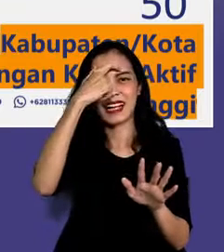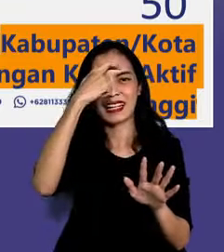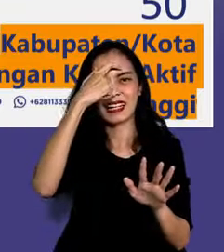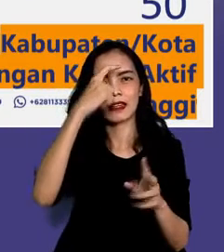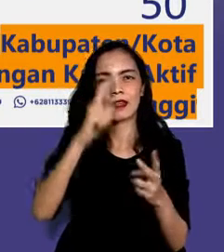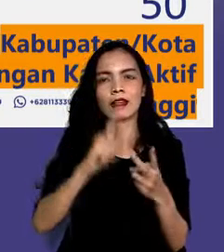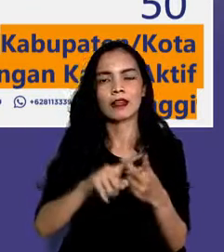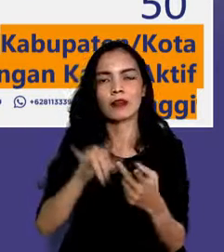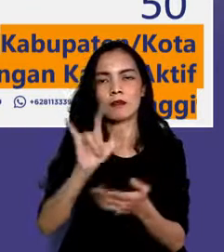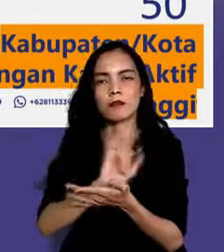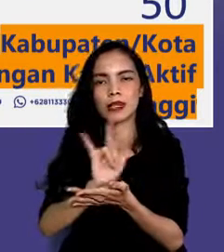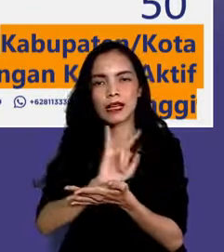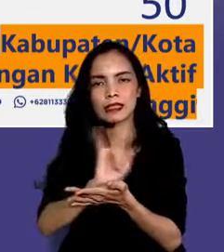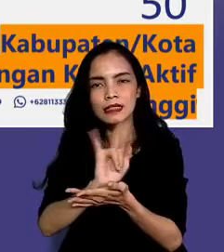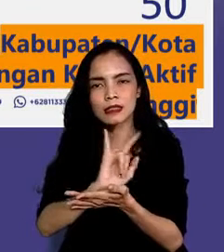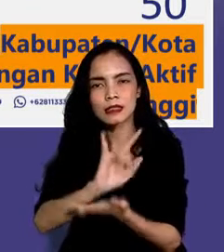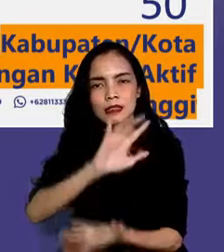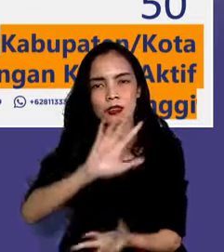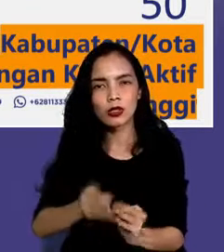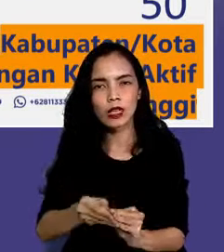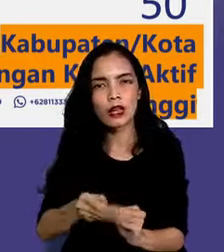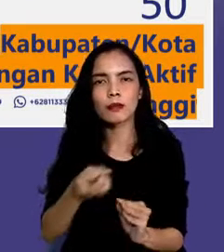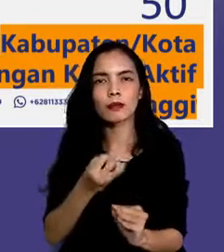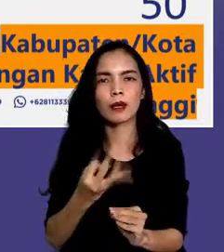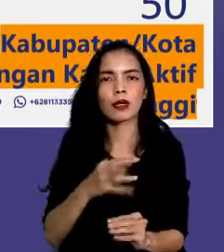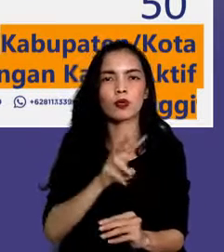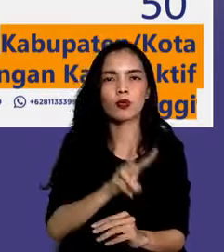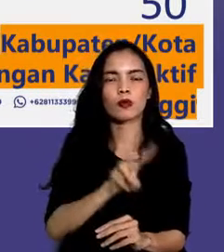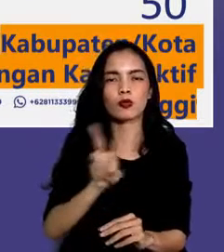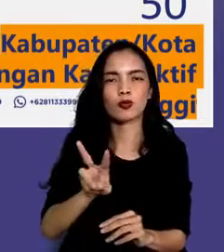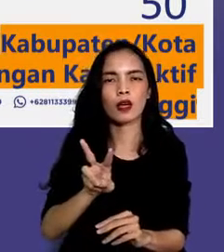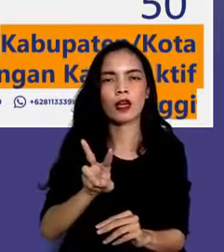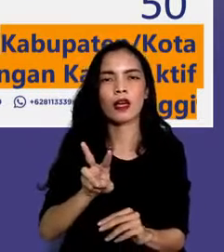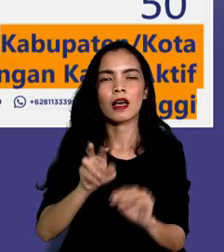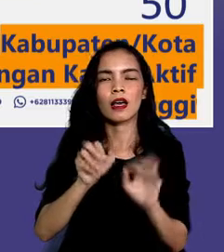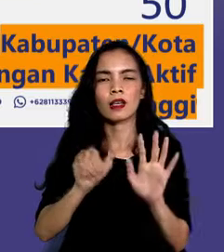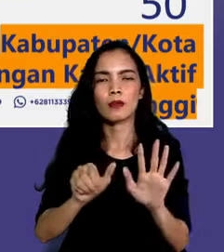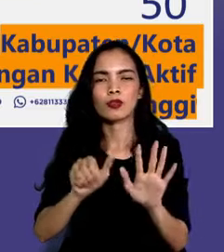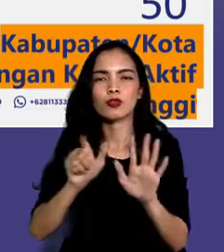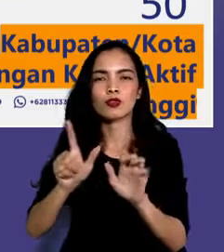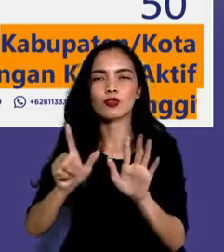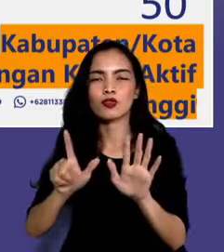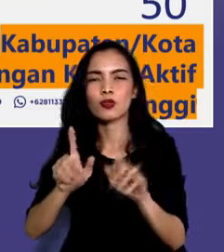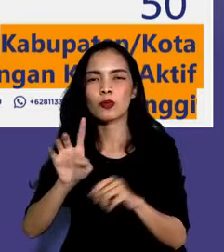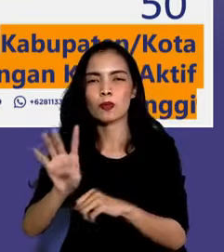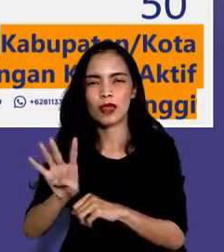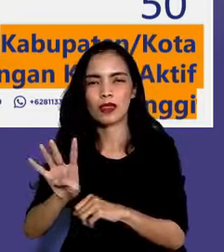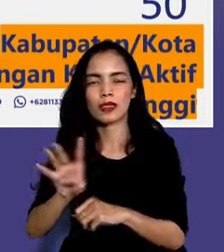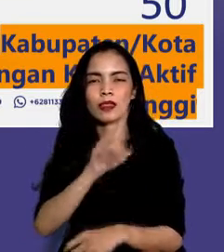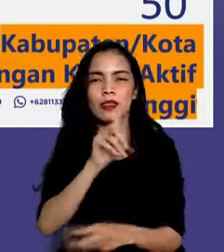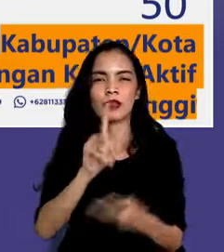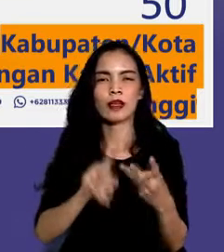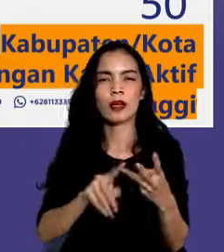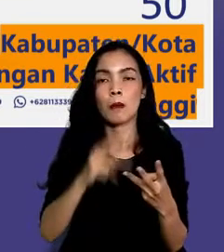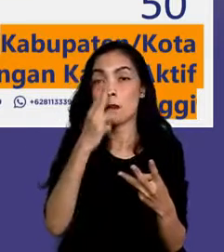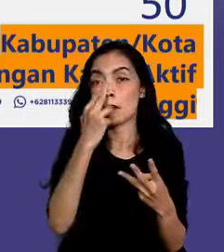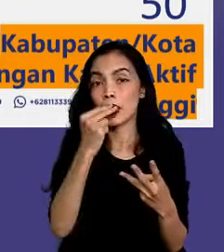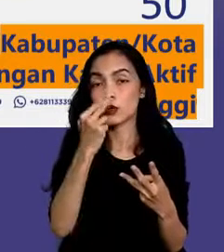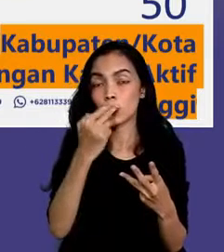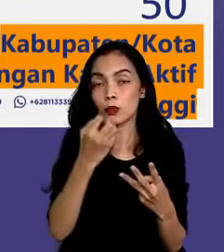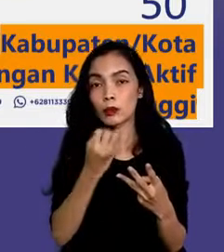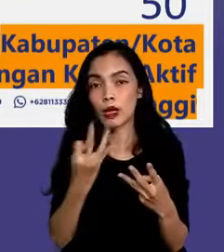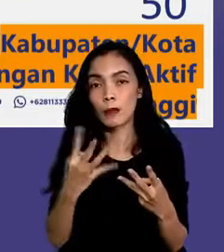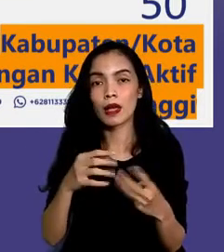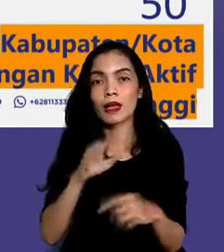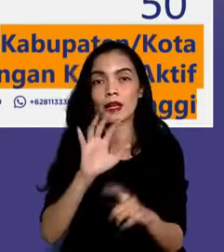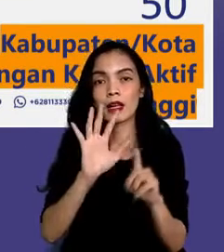kota Bekasi dengan jumlah 22.674 kasus aktif, kota Bandung dengan jumlah